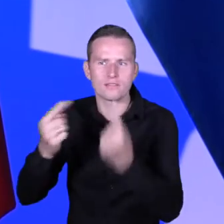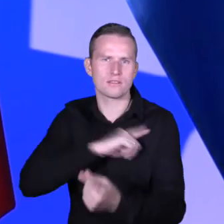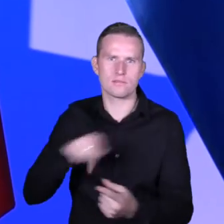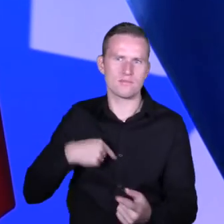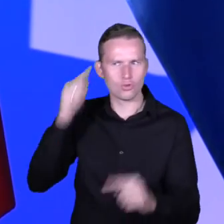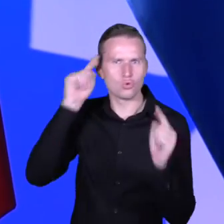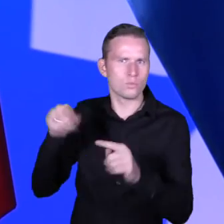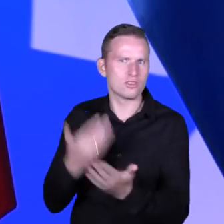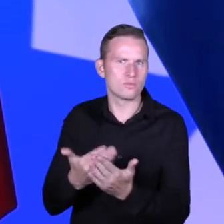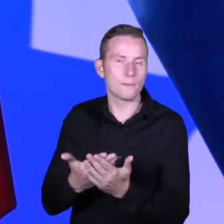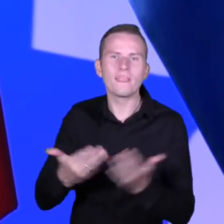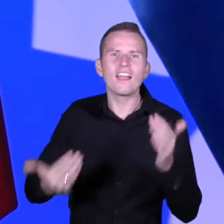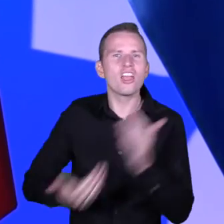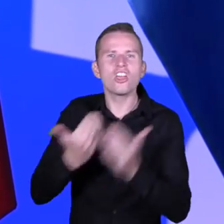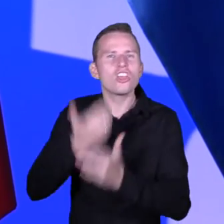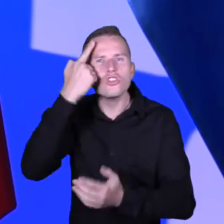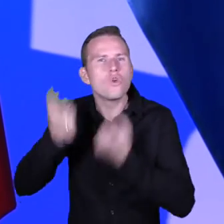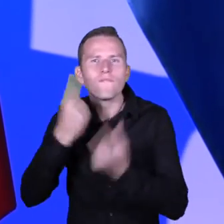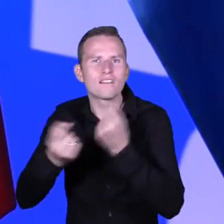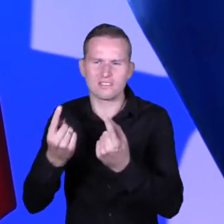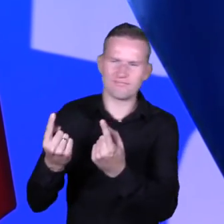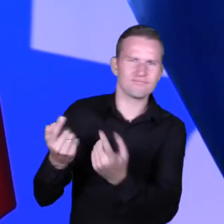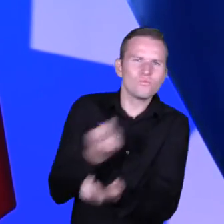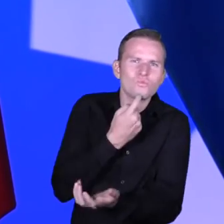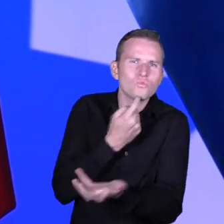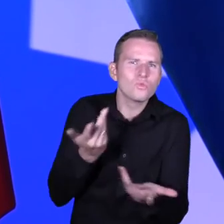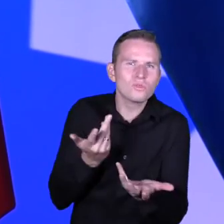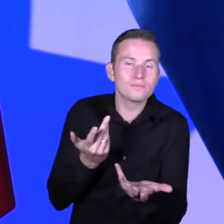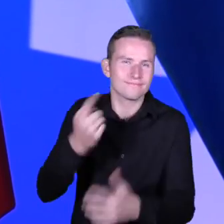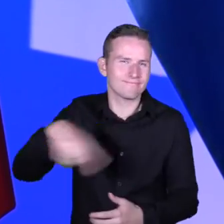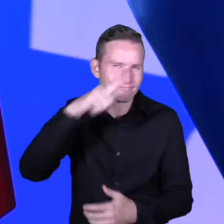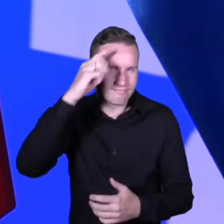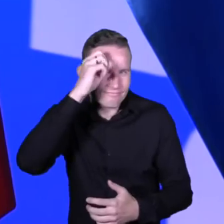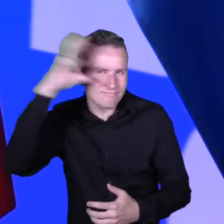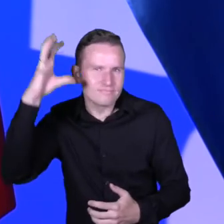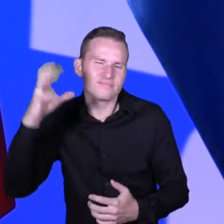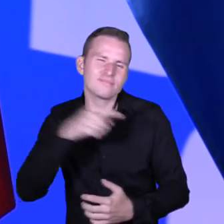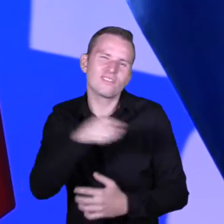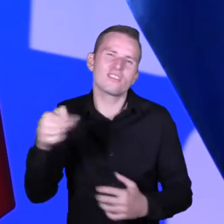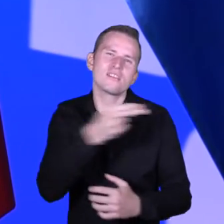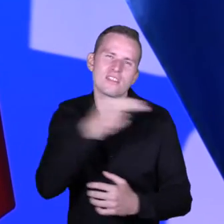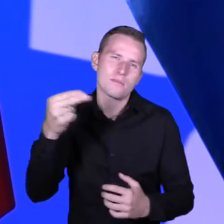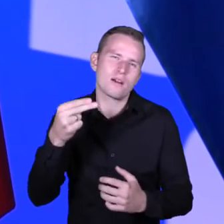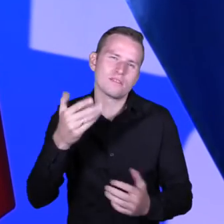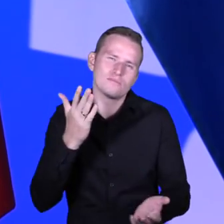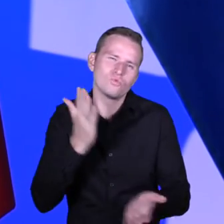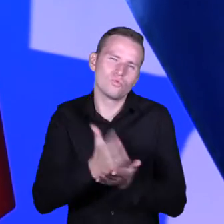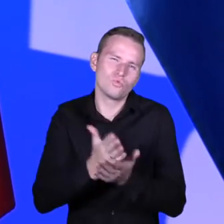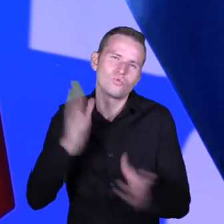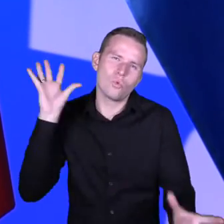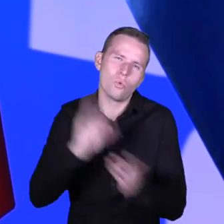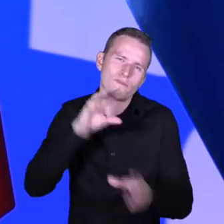są innowacje? Pierwsze skojarzenia, Państwo są zaawansowani w tym temacie, mówię o kimś, kto jeszcze